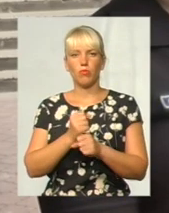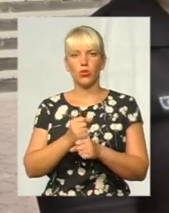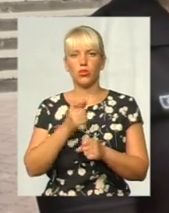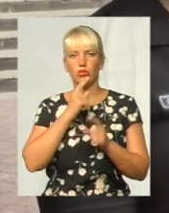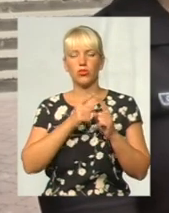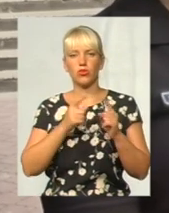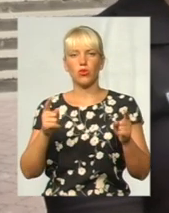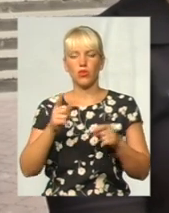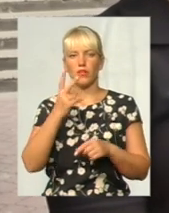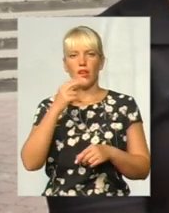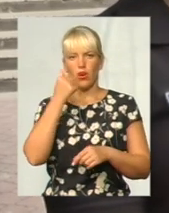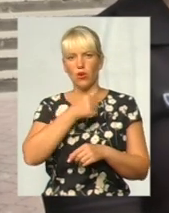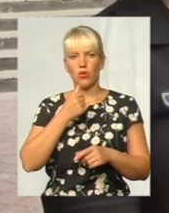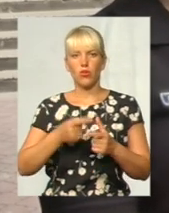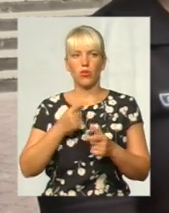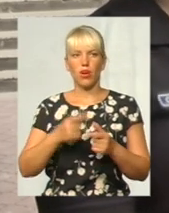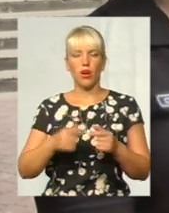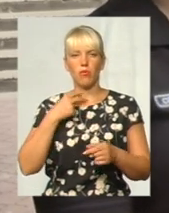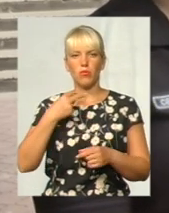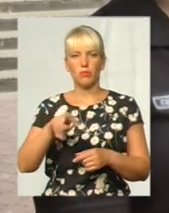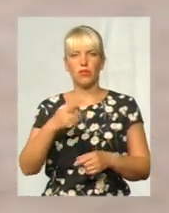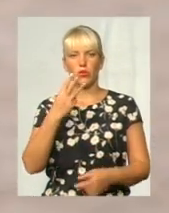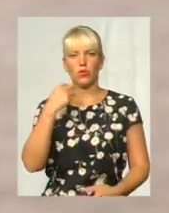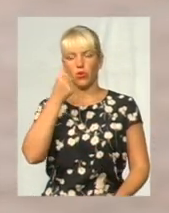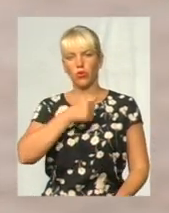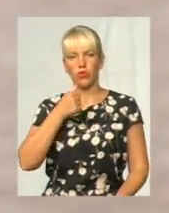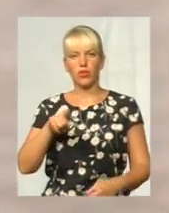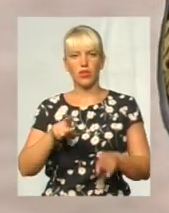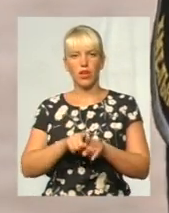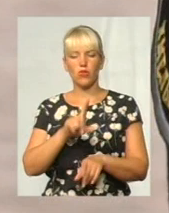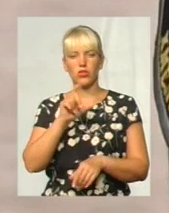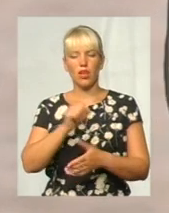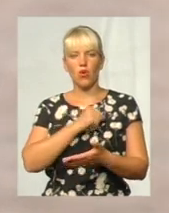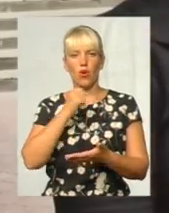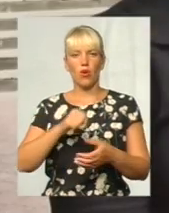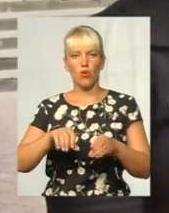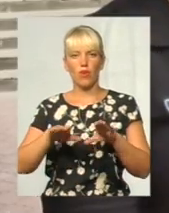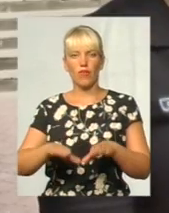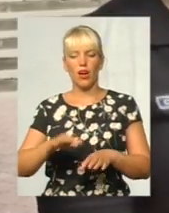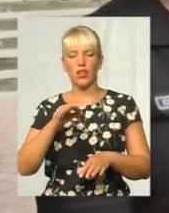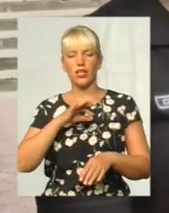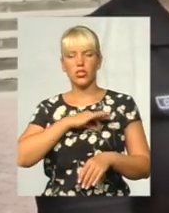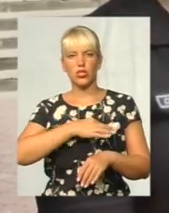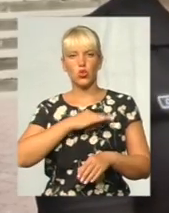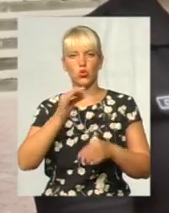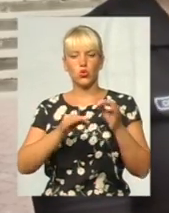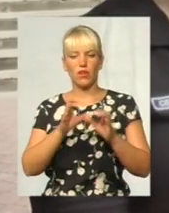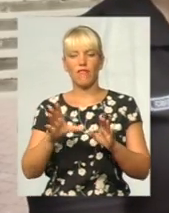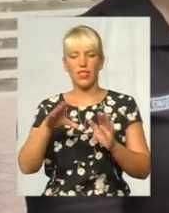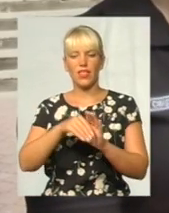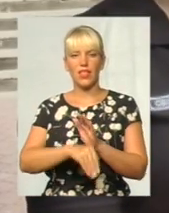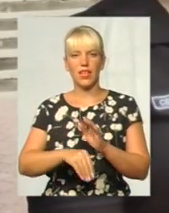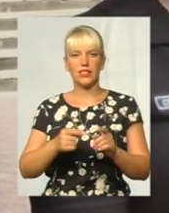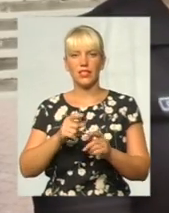2 років, або ж позбавленням волі на строк до 3 років. Також за ухвалою слідчого судді внесено відомості зміни до